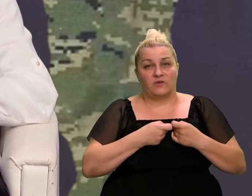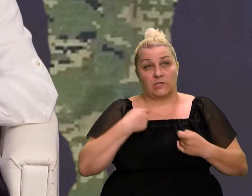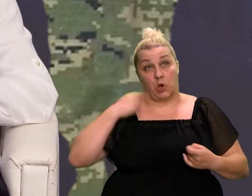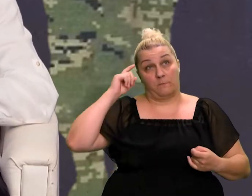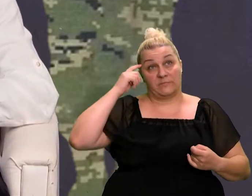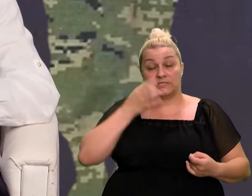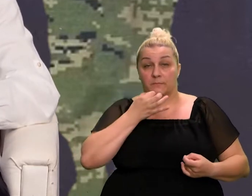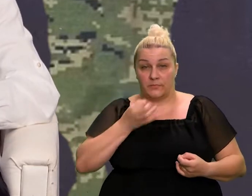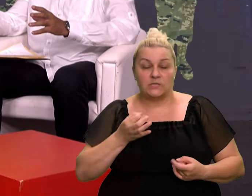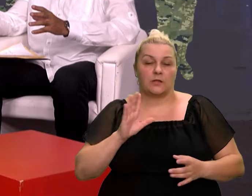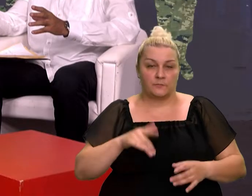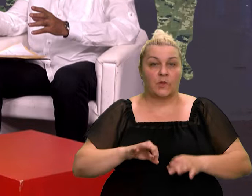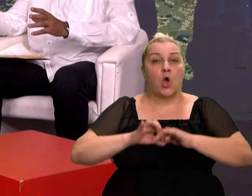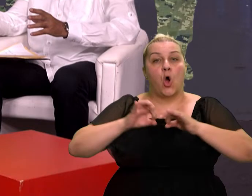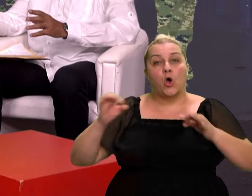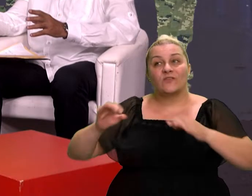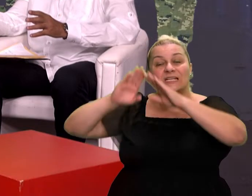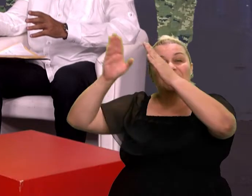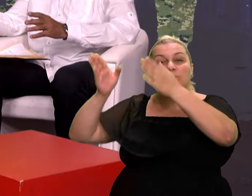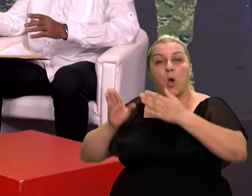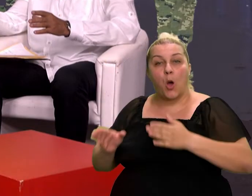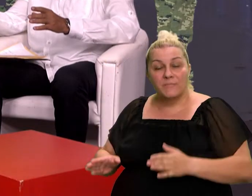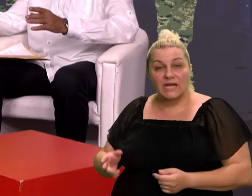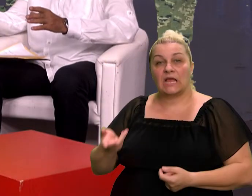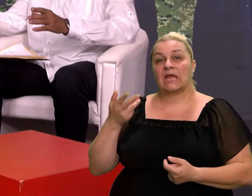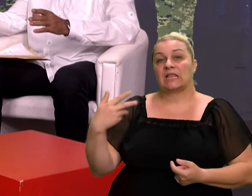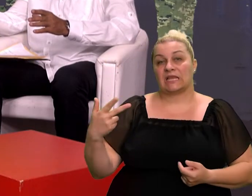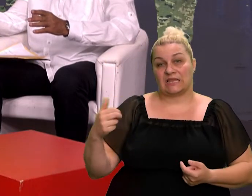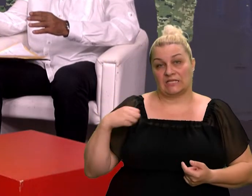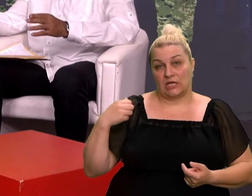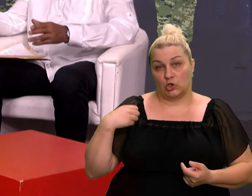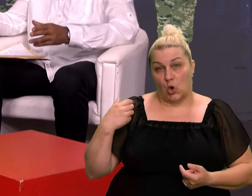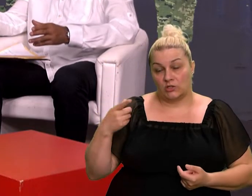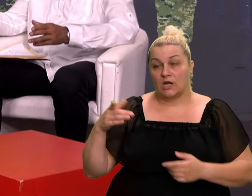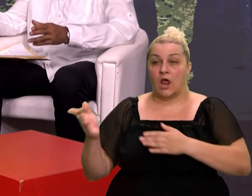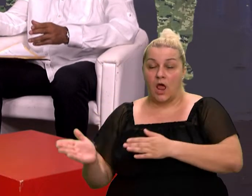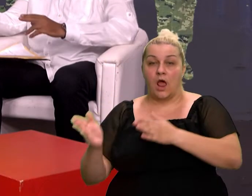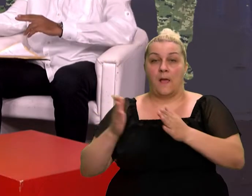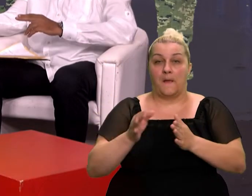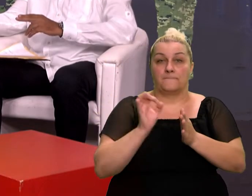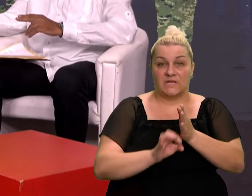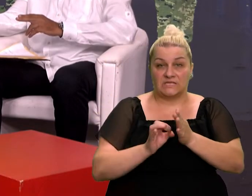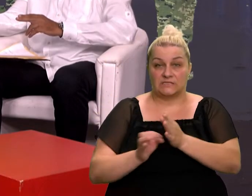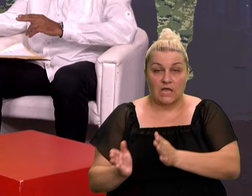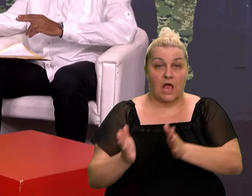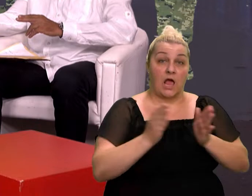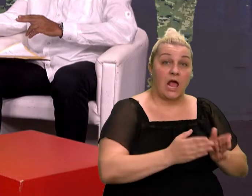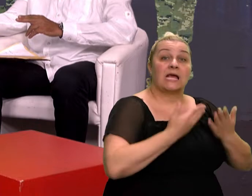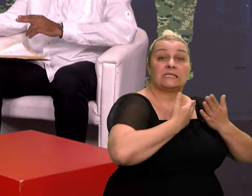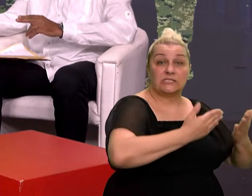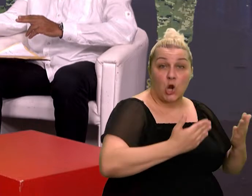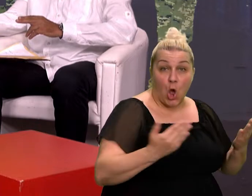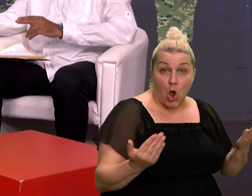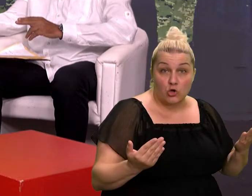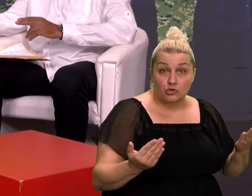otvaranje spomenika 30. obljatnica na Miljevcima, spomenik predivan misa, iza toga izložba u splitu. Jedna